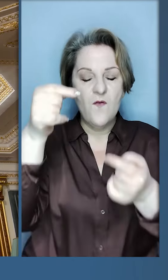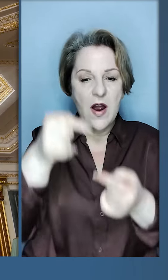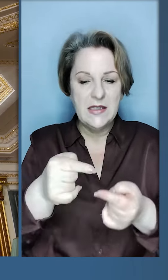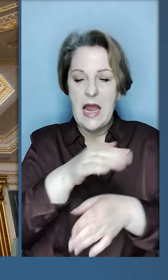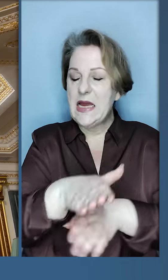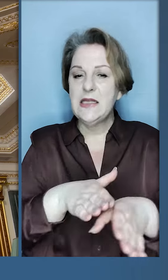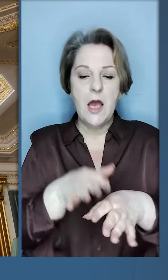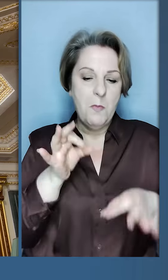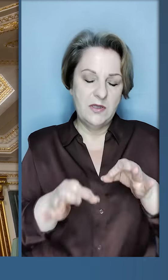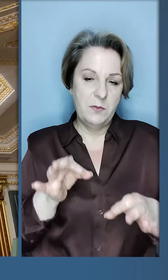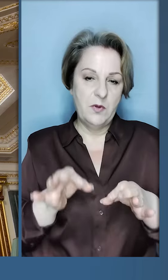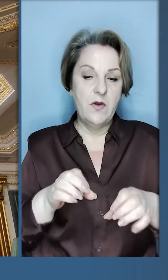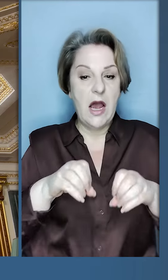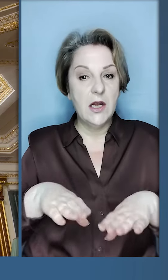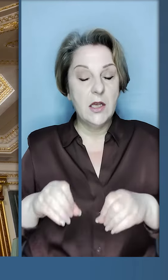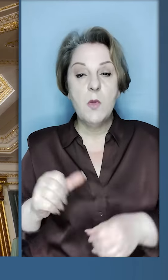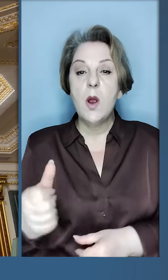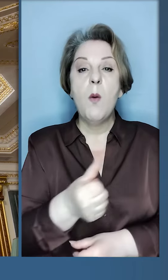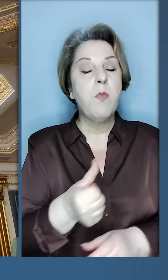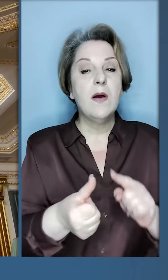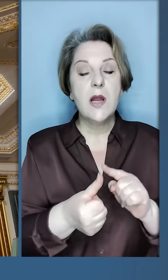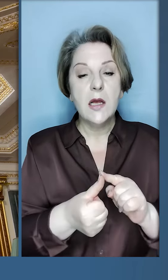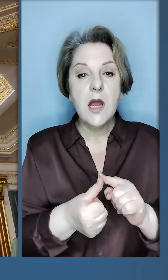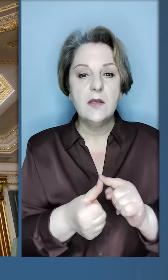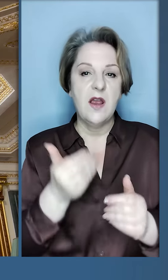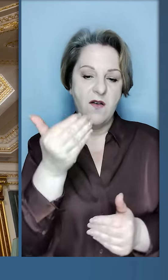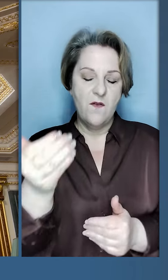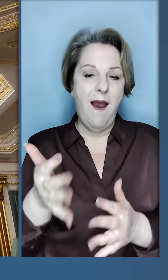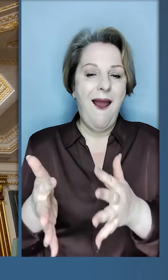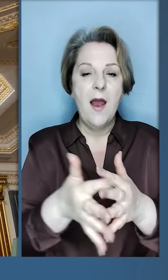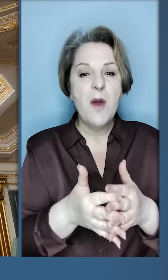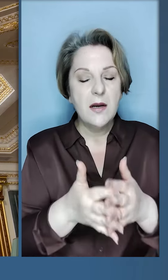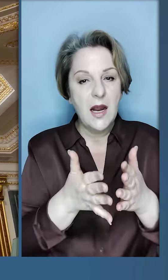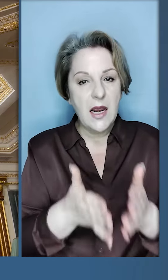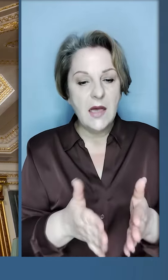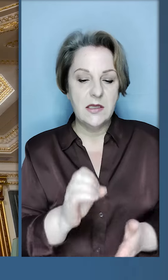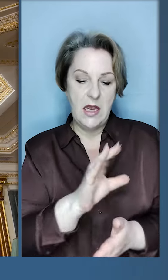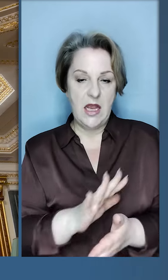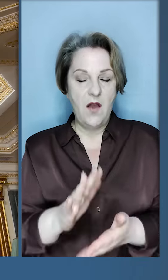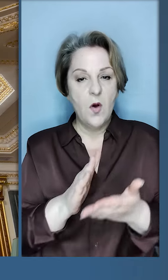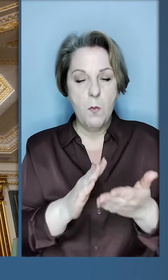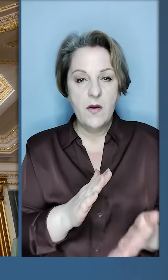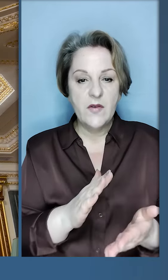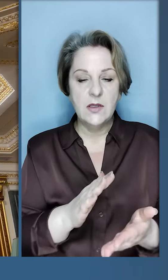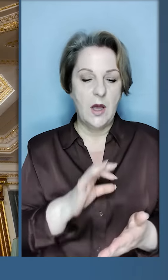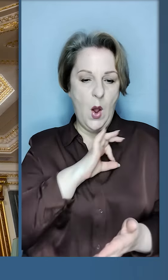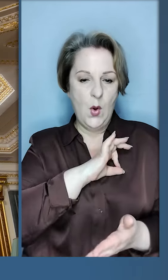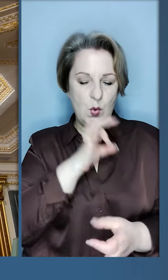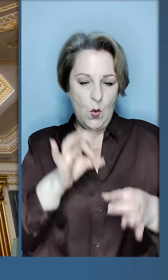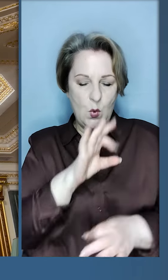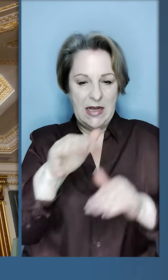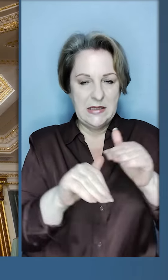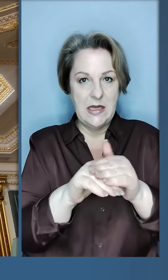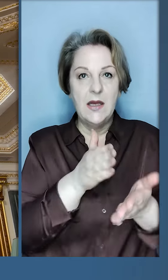відповідних цілком справедливих рішень, передусім в американських та європейських